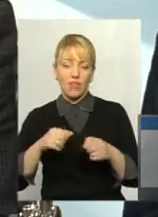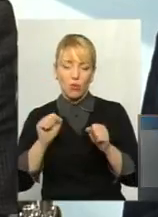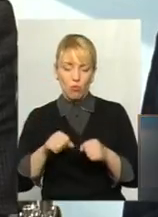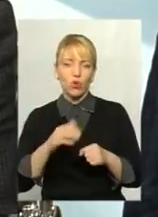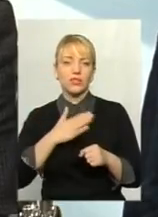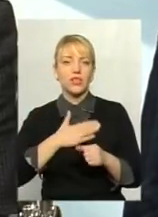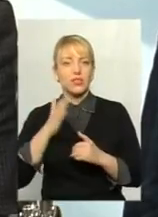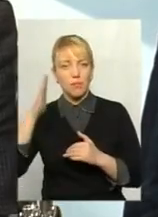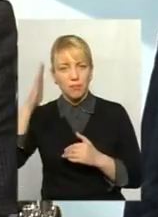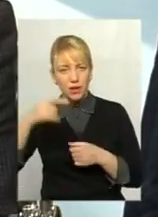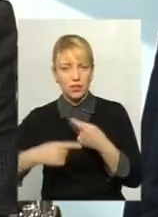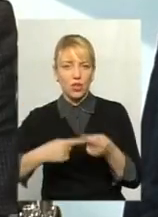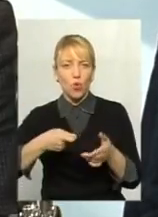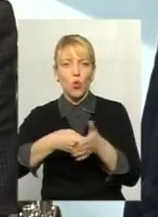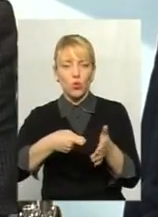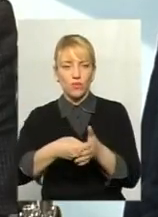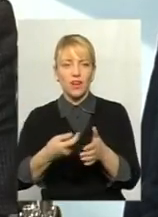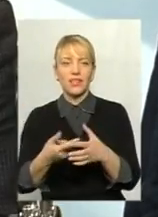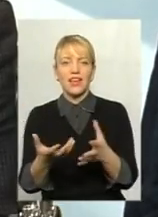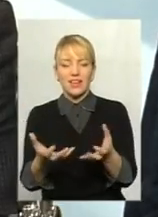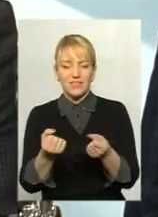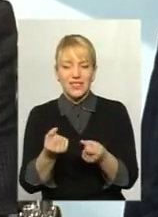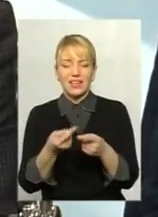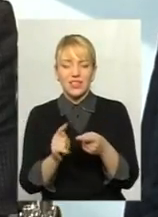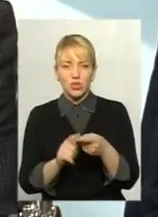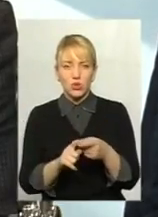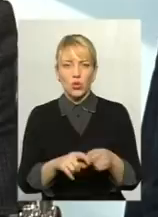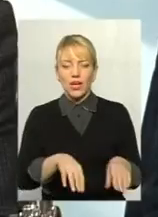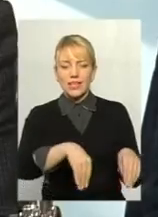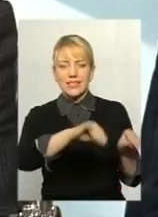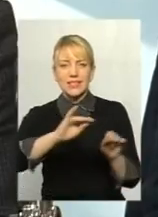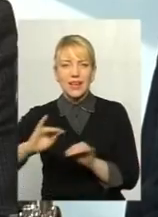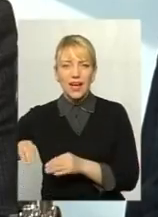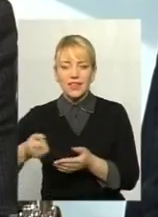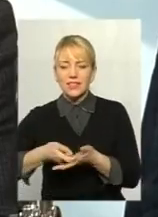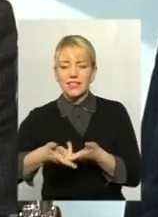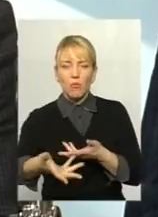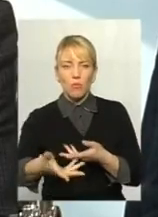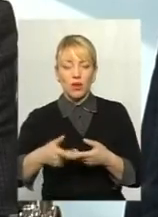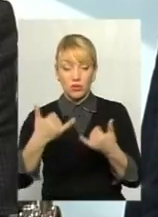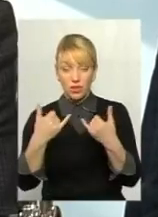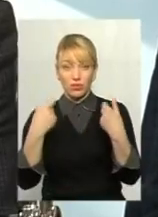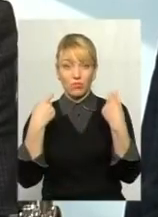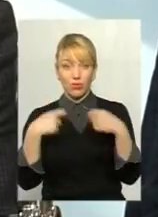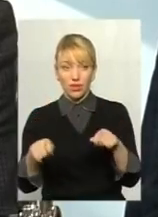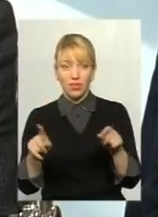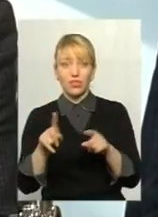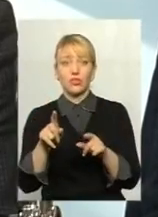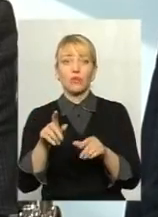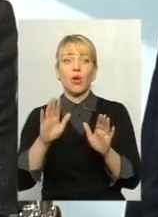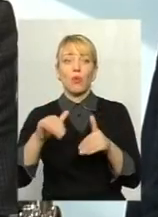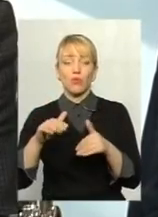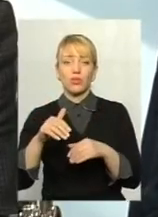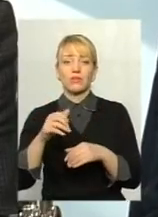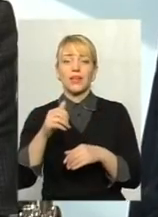взяти цю скатерку-самобранку на сьогоднішній день продати, і щоб потім рік чи два добре